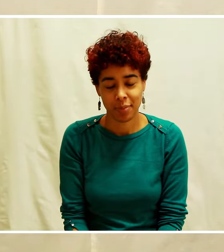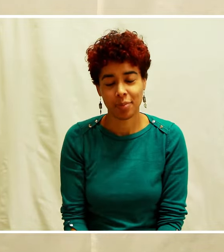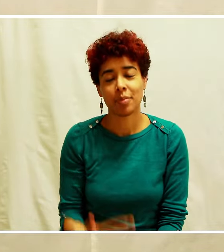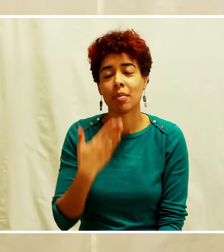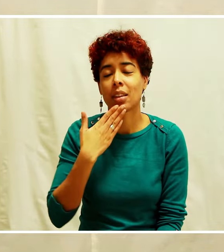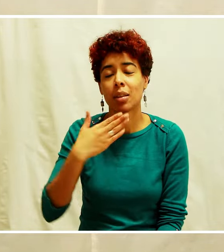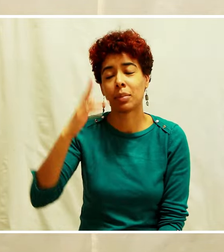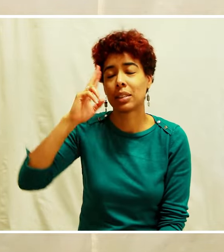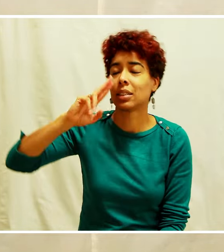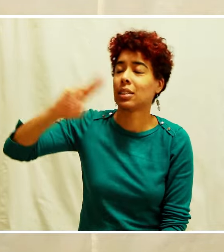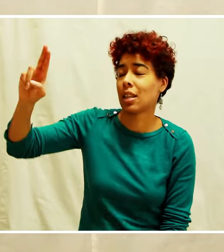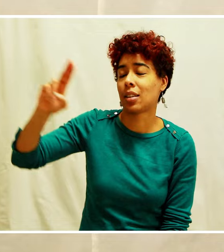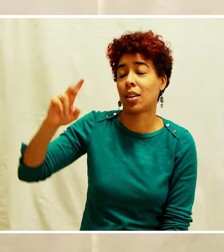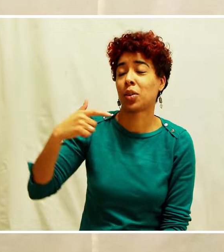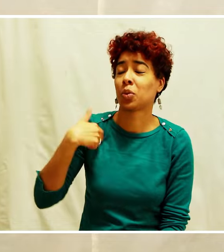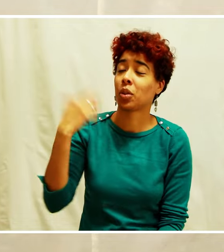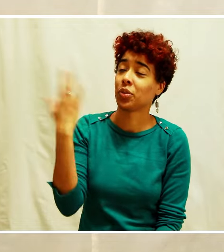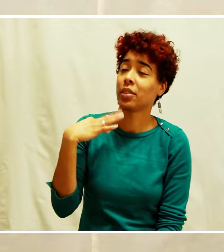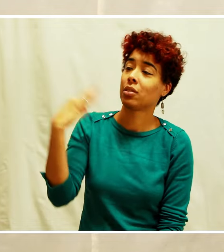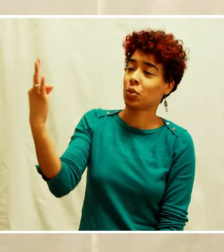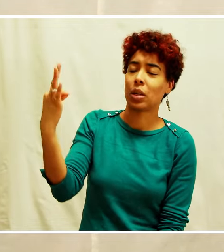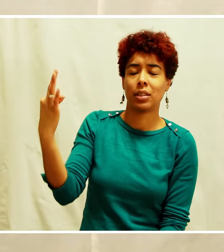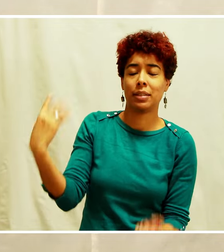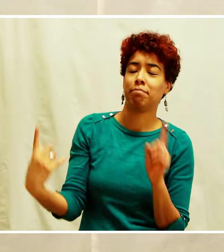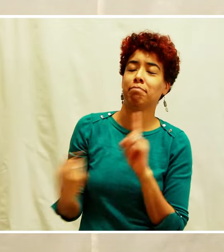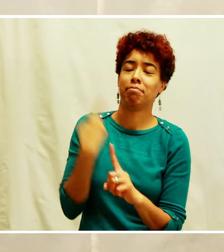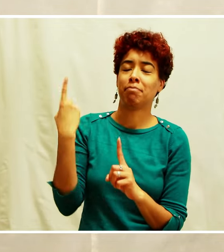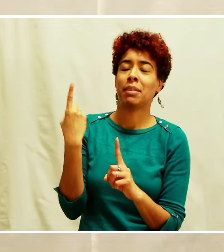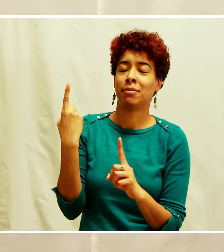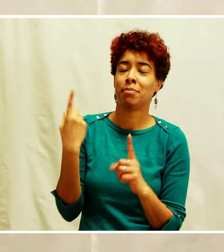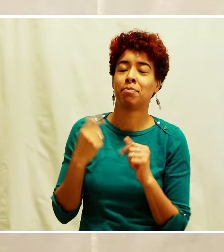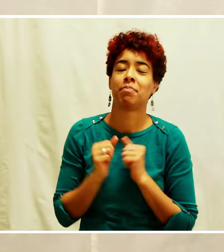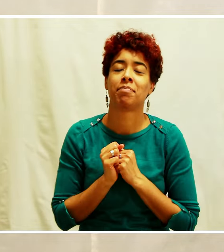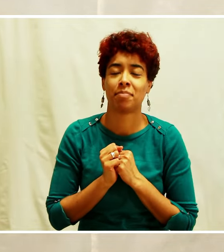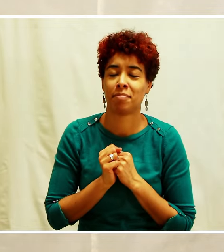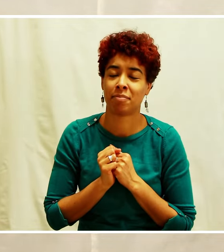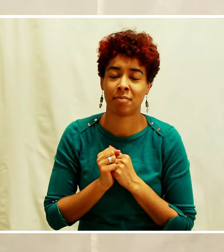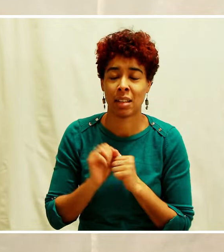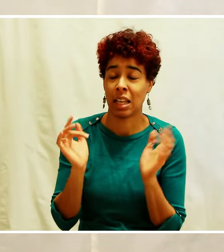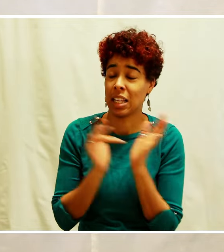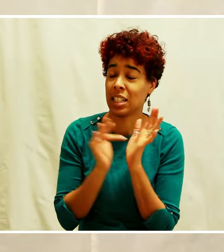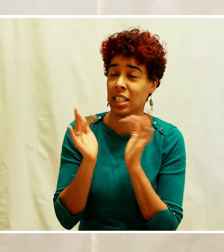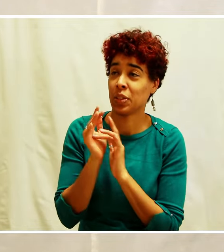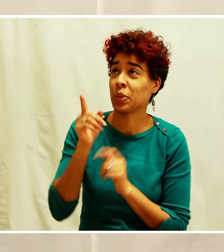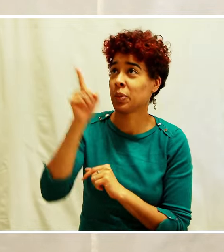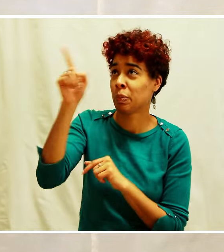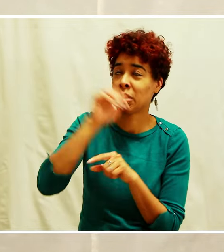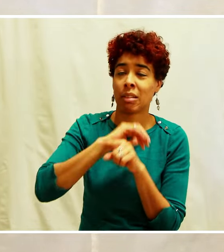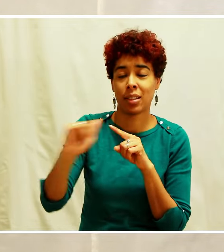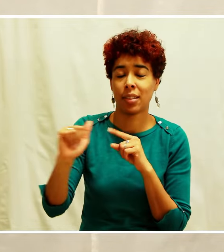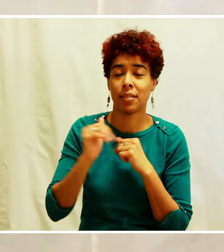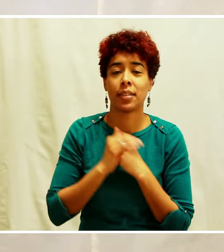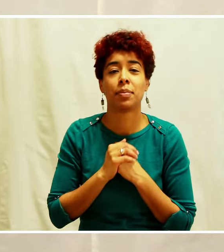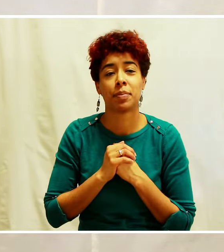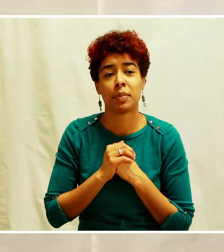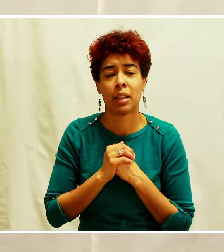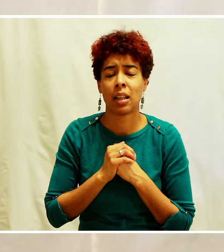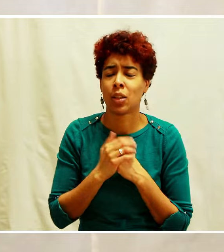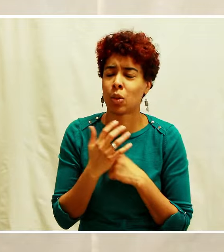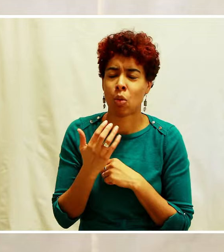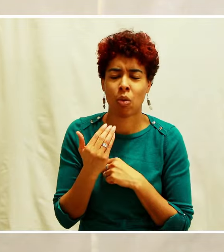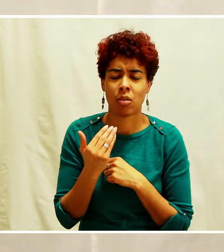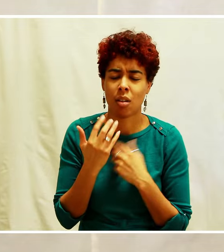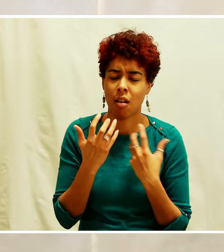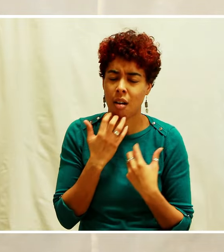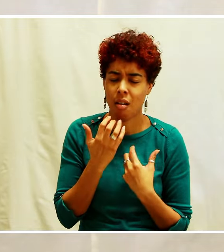Seigneur parce que tu nous distingues d'une manière exceptionnelle. Jésus, c'est toi qui l'as réalisé. Et nous voulons élever et